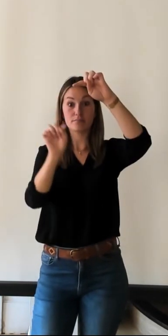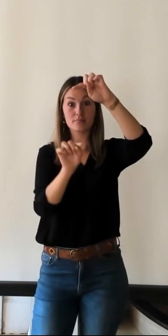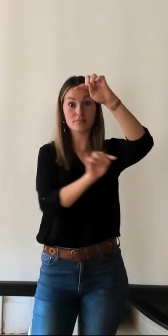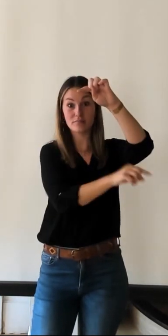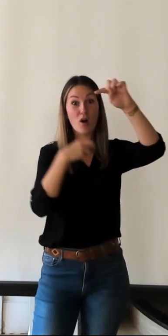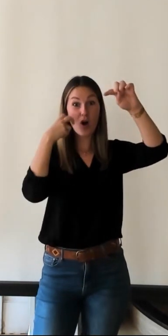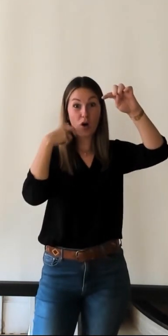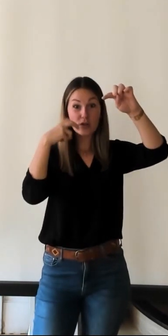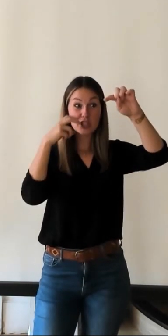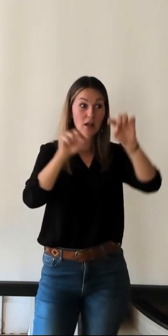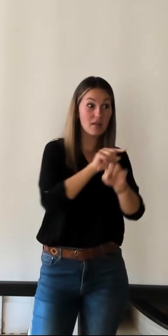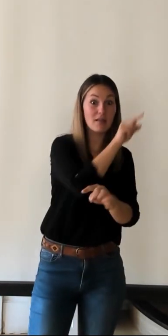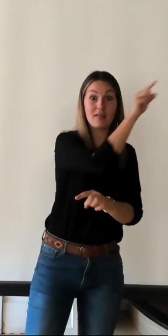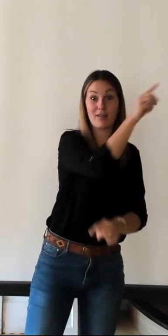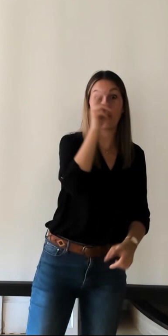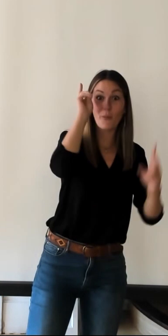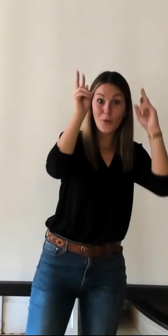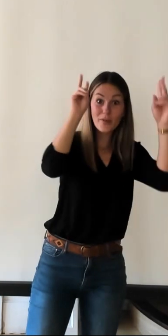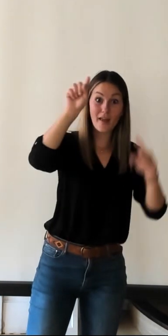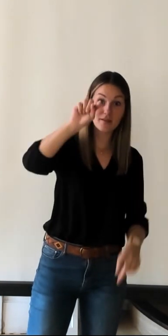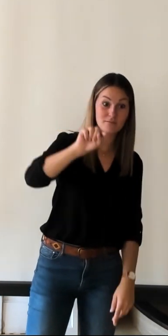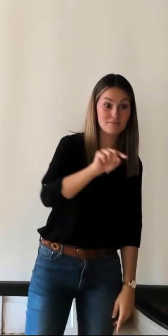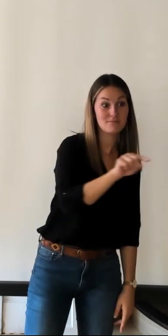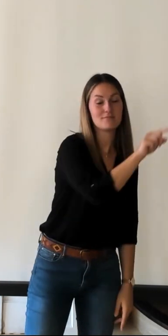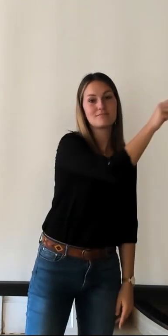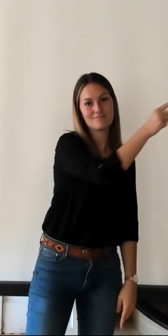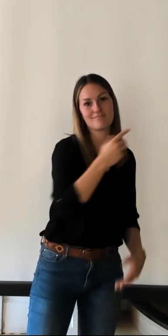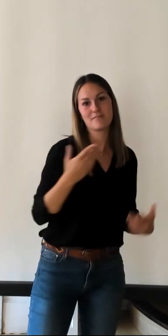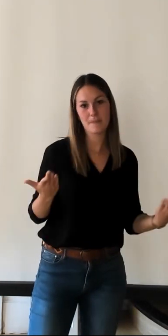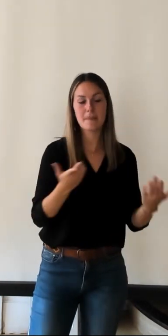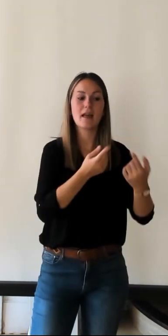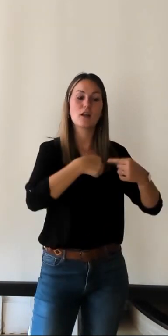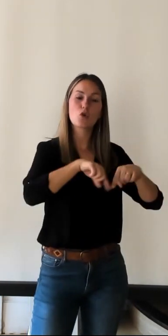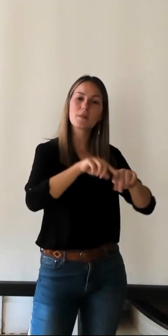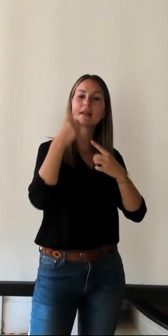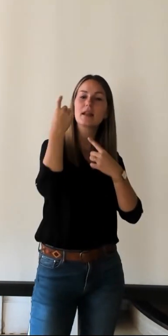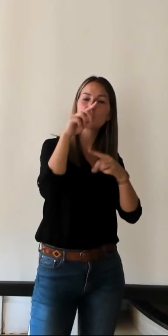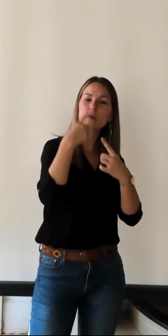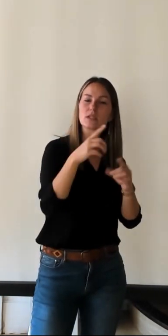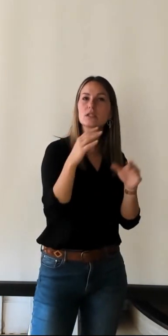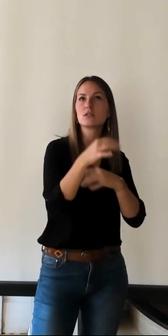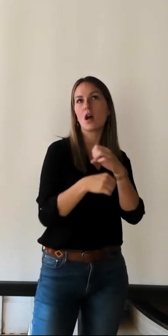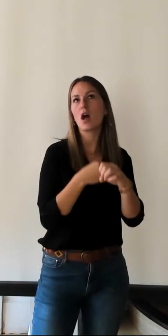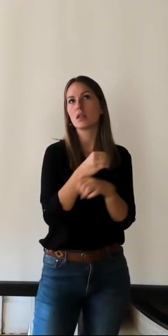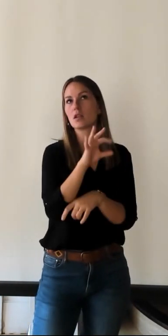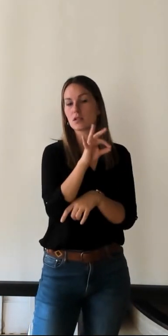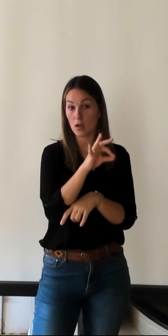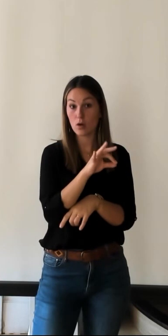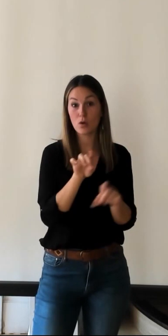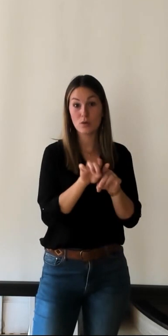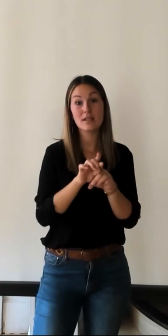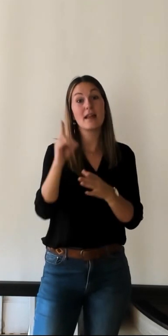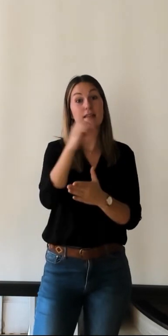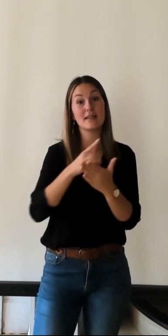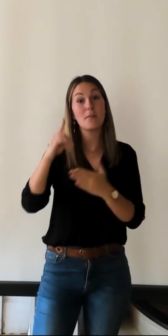même jusqu'à la Baule et en fait le comité de publicité touristique dans les années 50 il comportait même le département de la